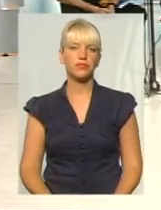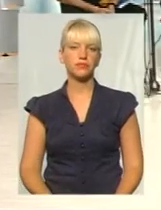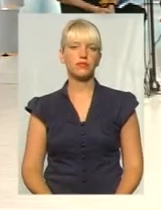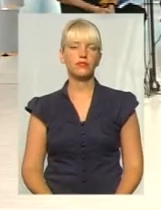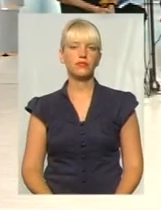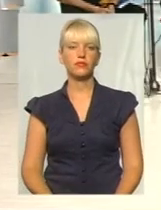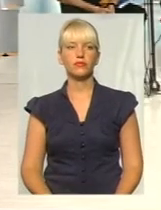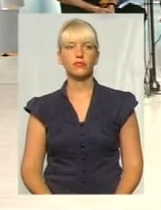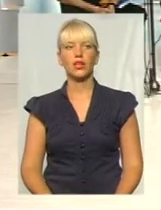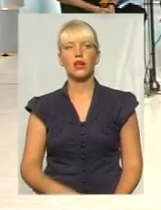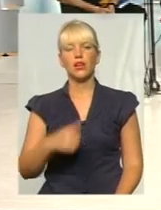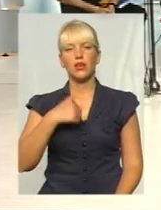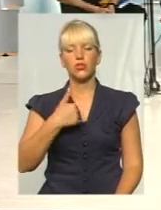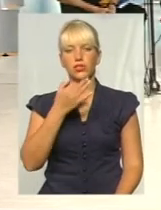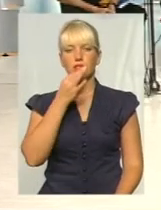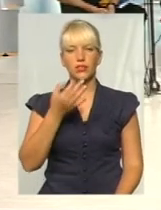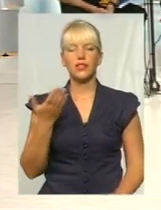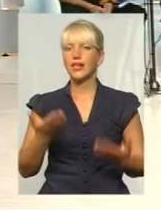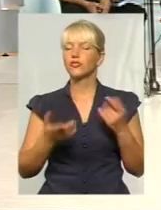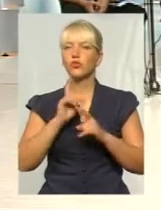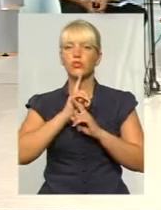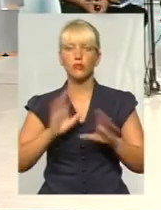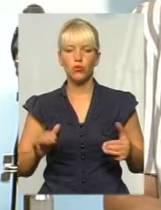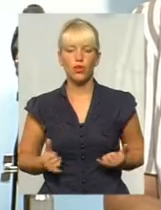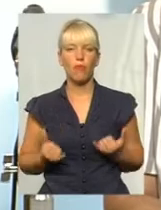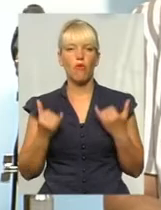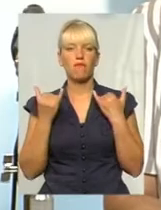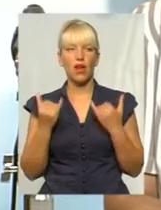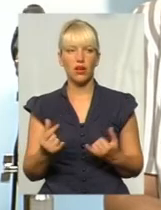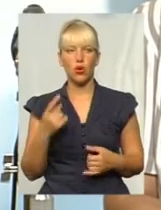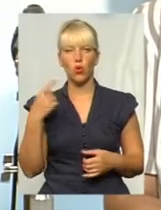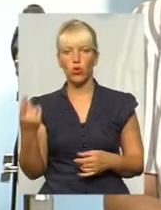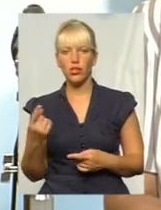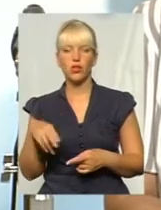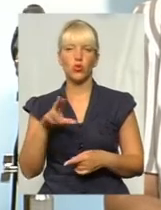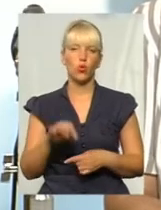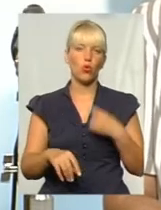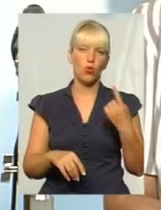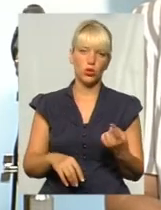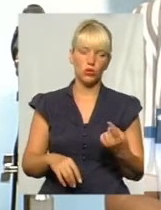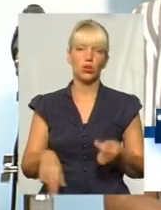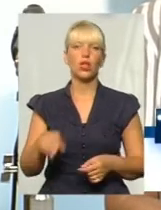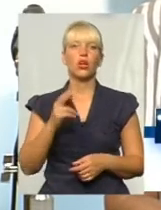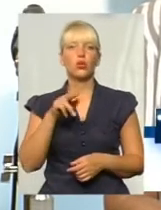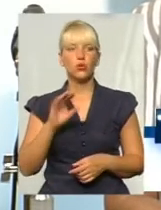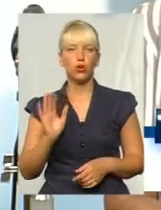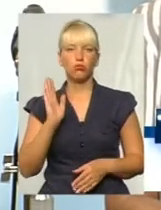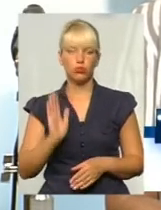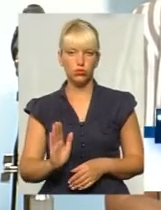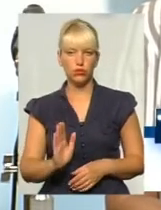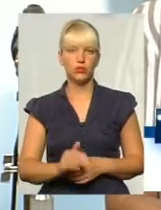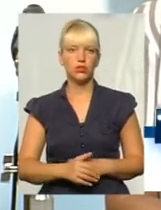також сказати, що якщо не буде поваги один до одного, то будуть